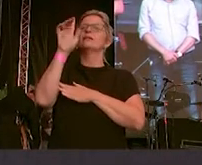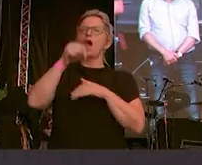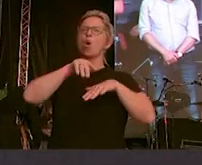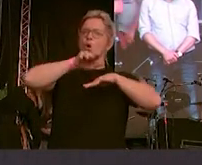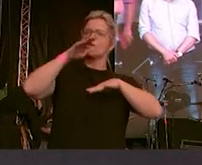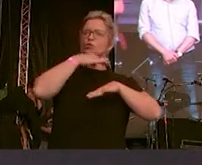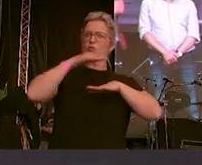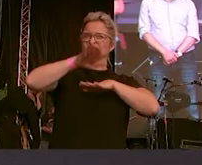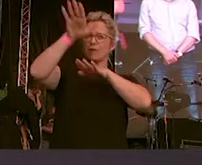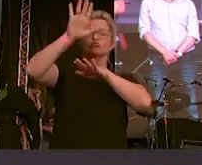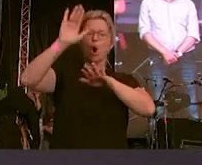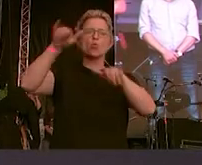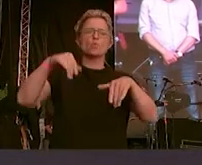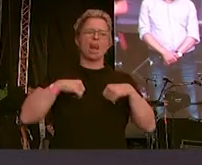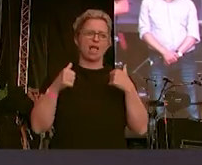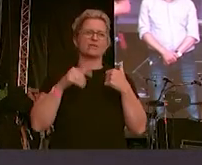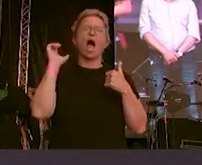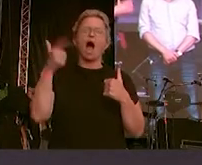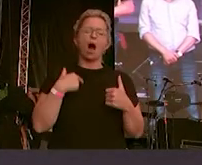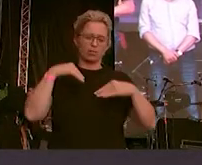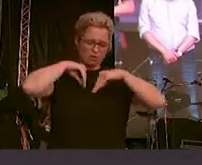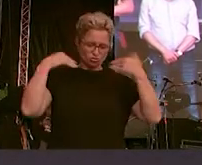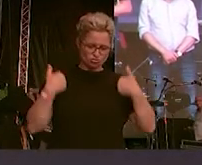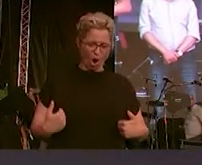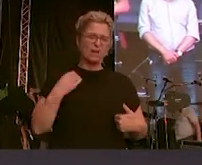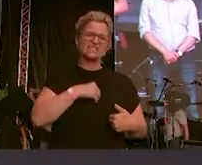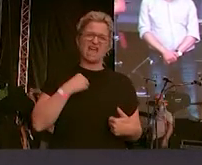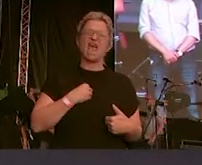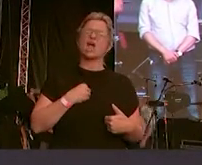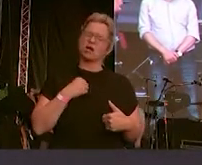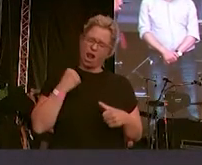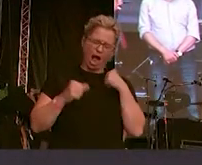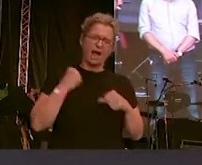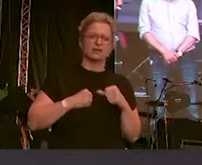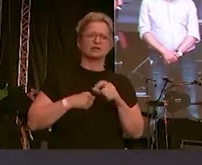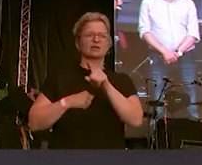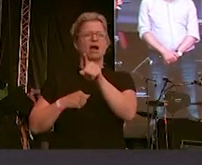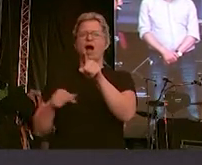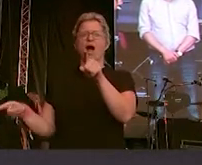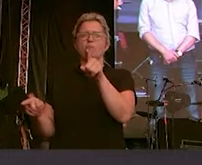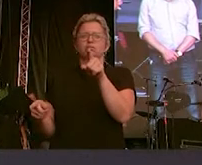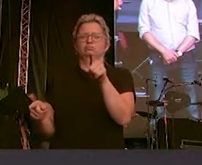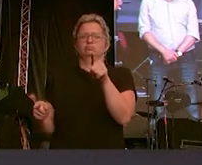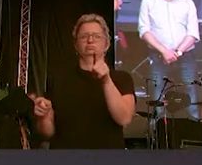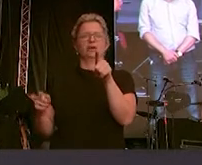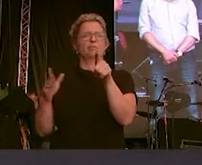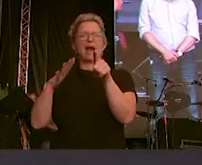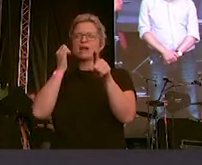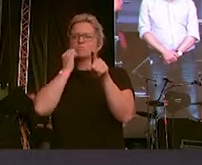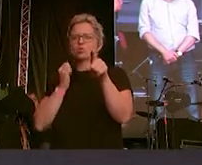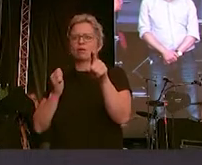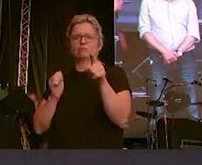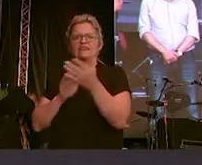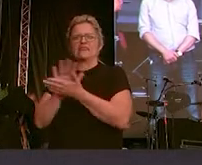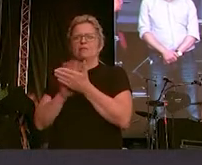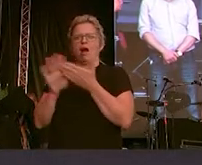gezeichnet. Meine Mutter wiederum hatte in all der Zeit nie ein Lebenszeichen von ihm erhalten. Erst im